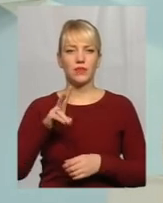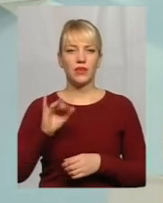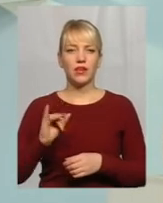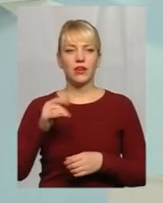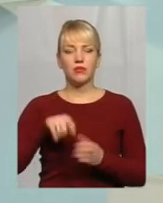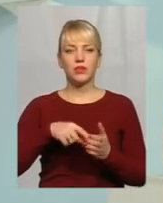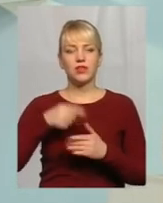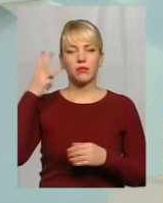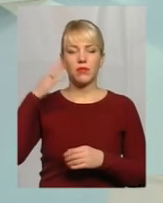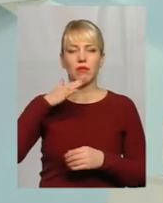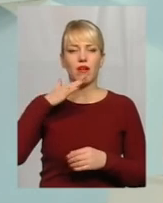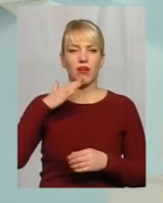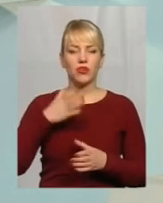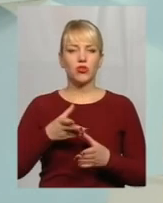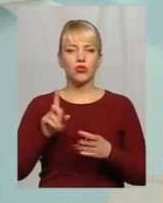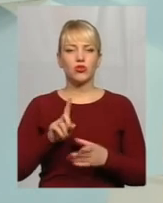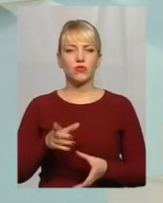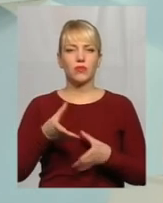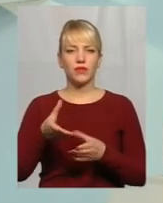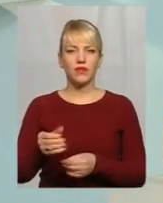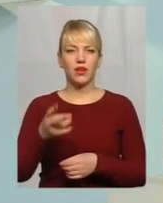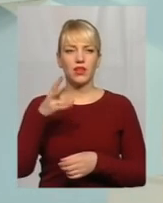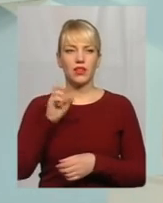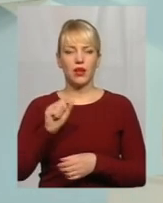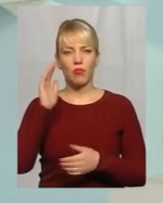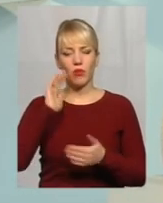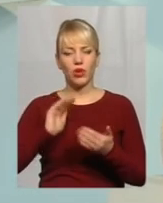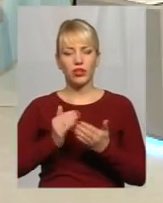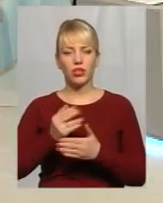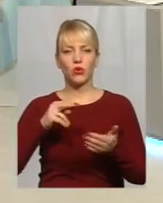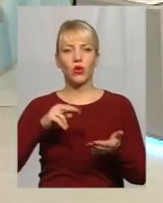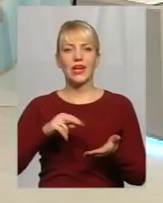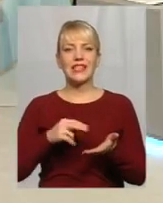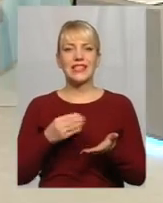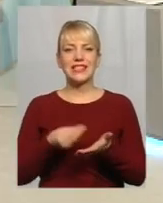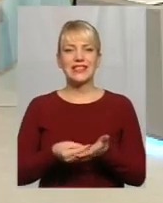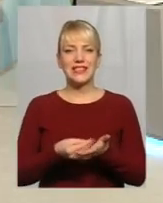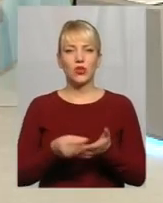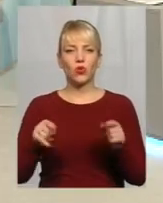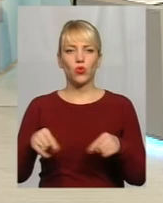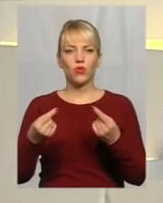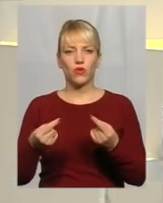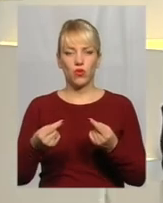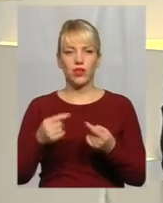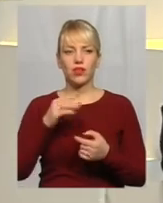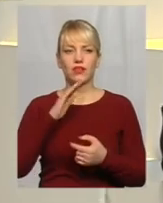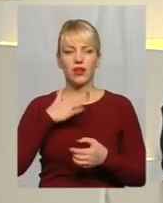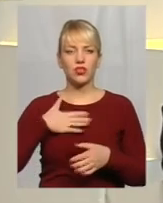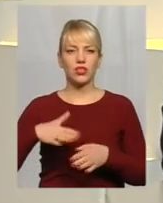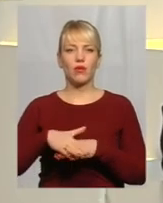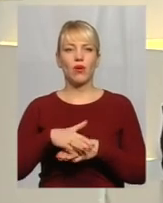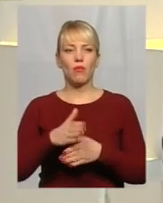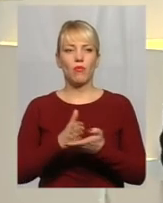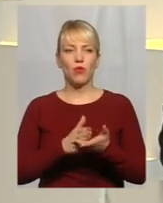багато чинників, які впливають на політику ціноотворення наших послуг Загальноекономічні?